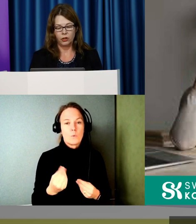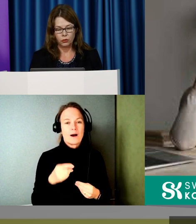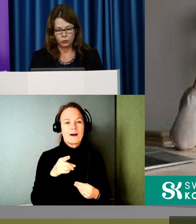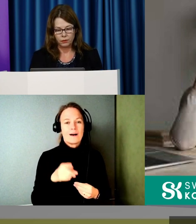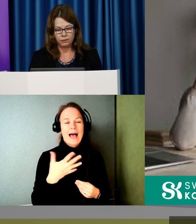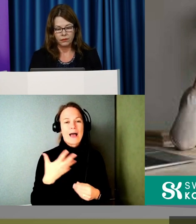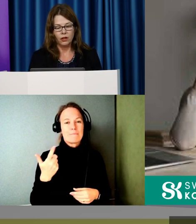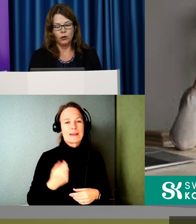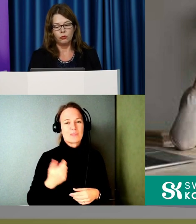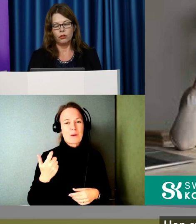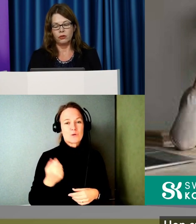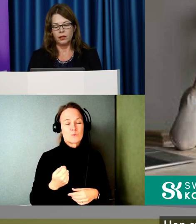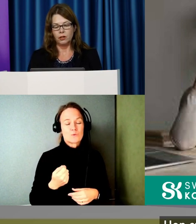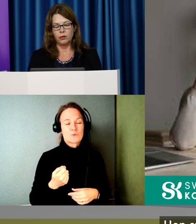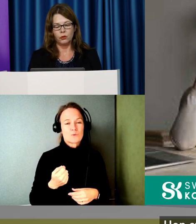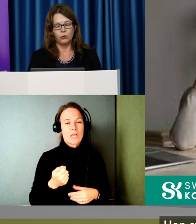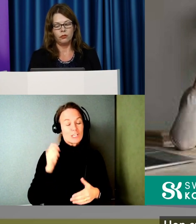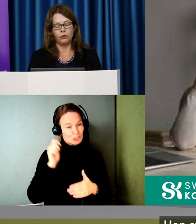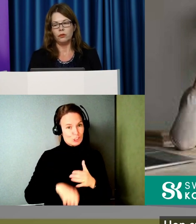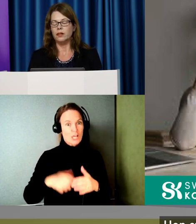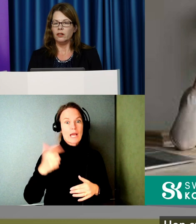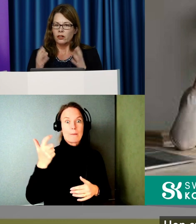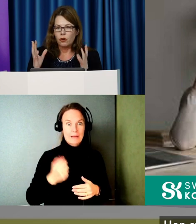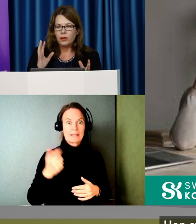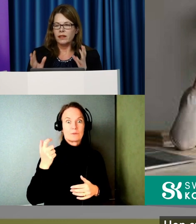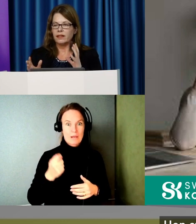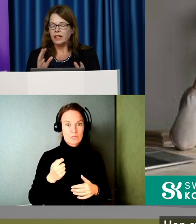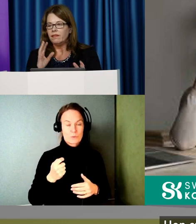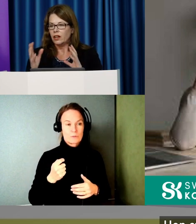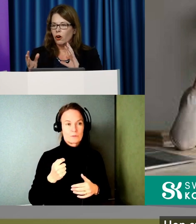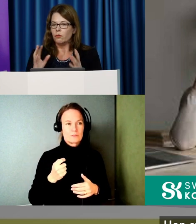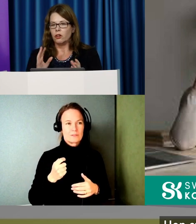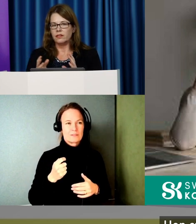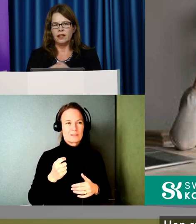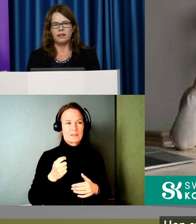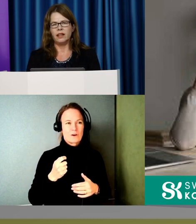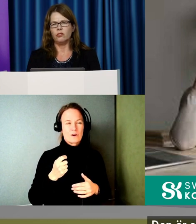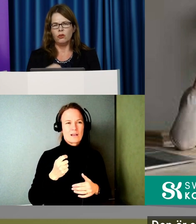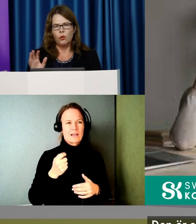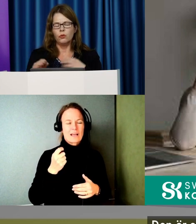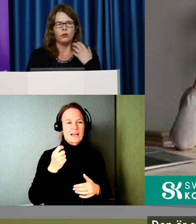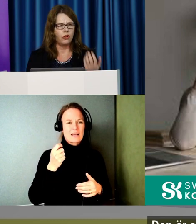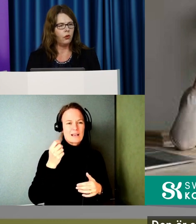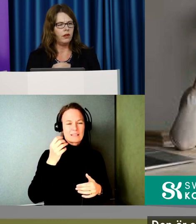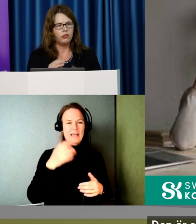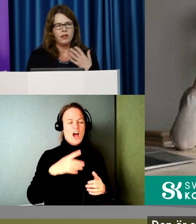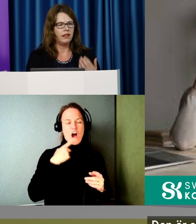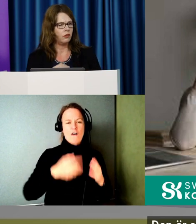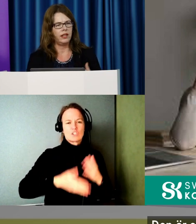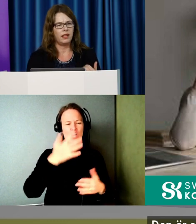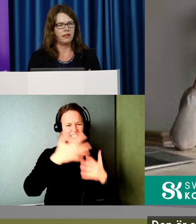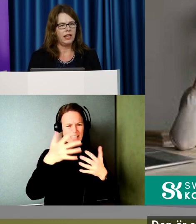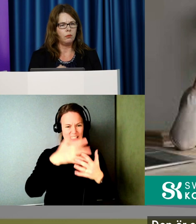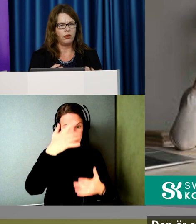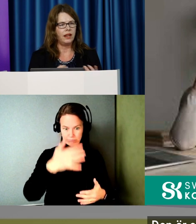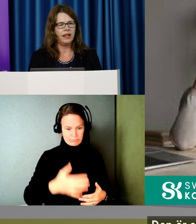en prenumeration. Hon startade en prenumeration för hon kommer inte riktigt in i den här avtalstexten. Den är så lång och krånglig så hon vill